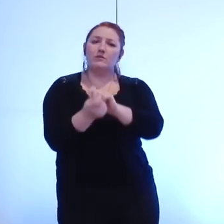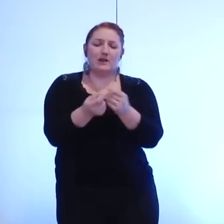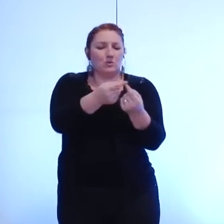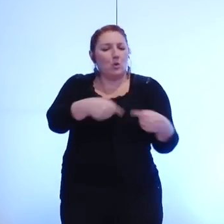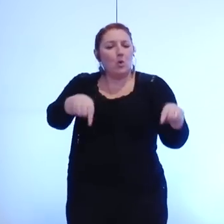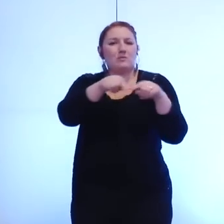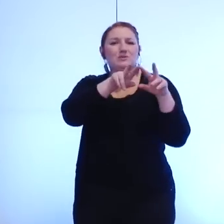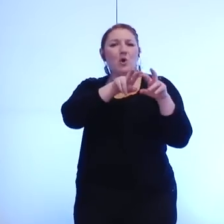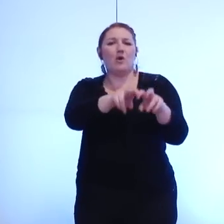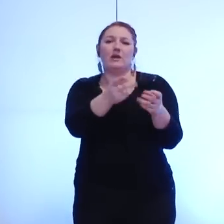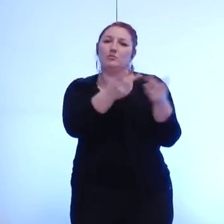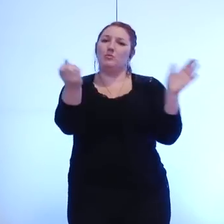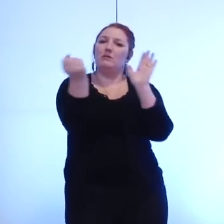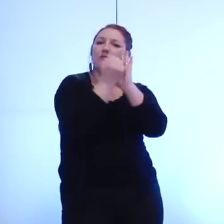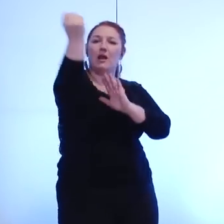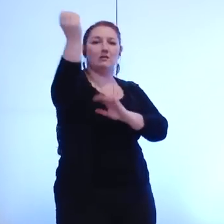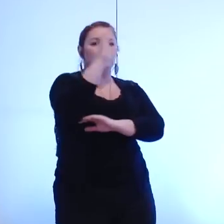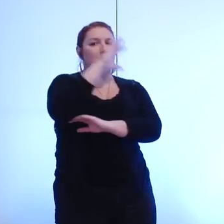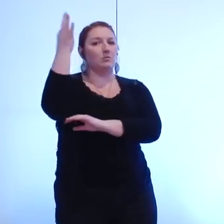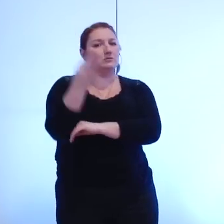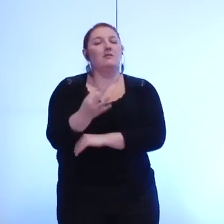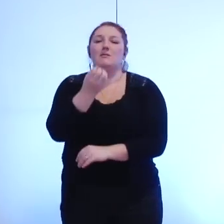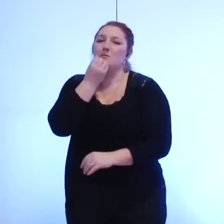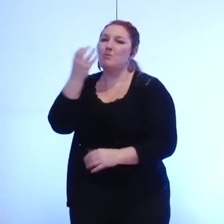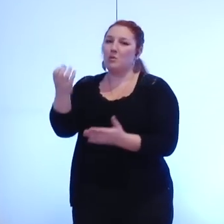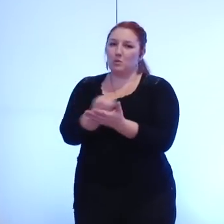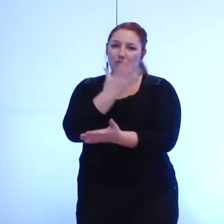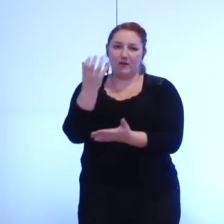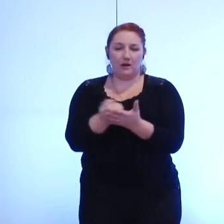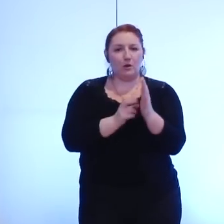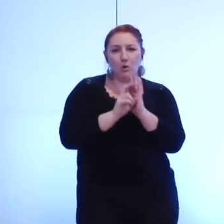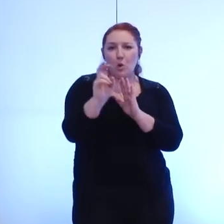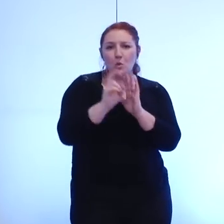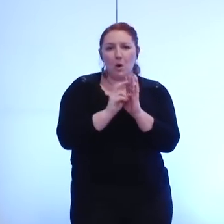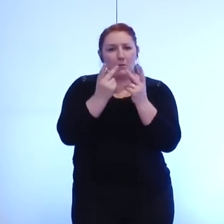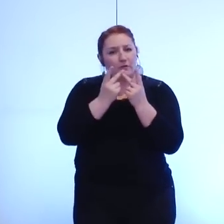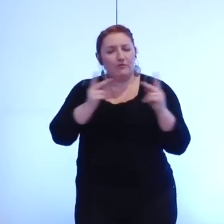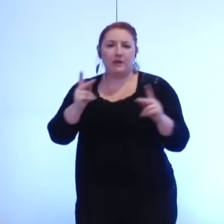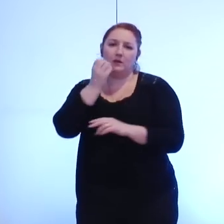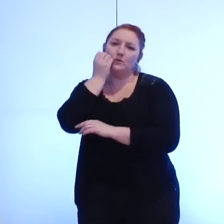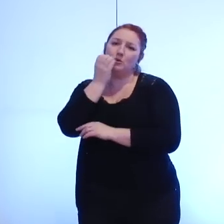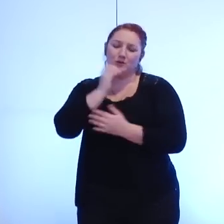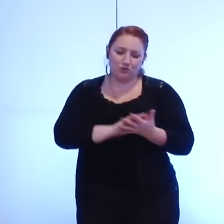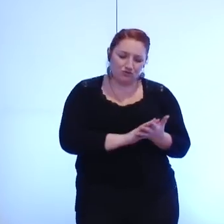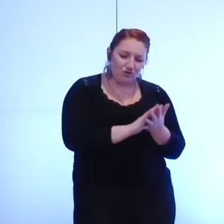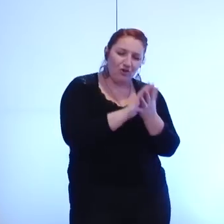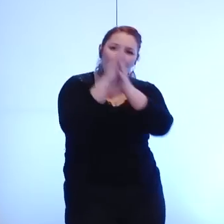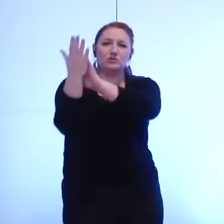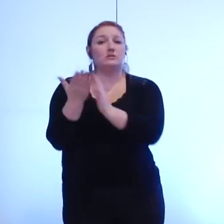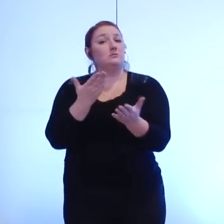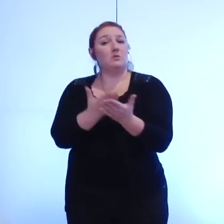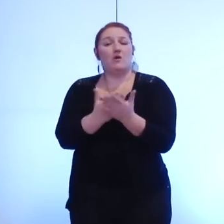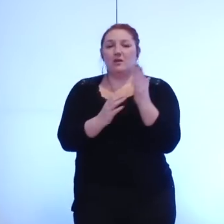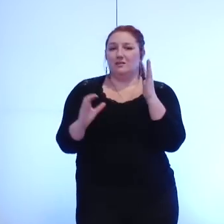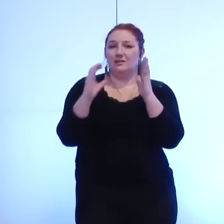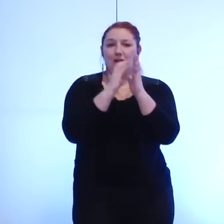d'enquête publique, et c'est une très bonne nouvelle. Grenoble change au quotidien, on le voit à travers la délibération concernant la